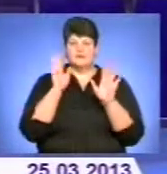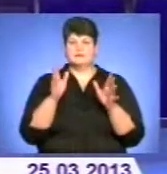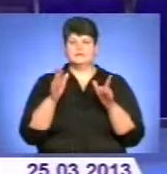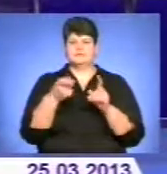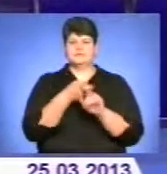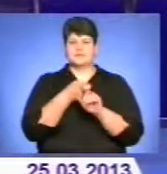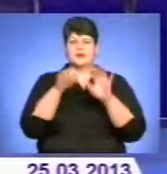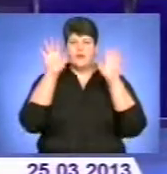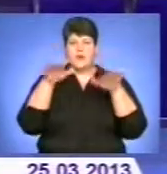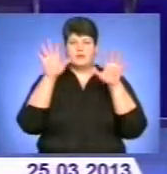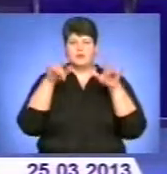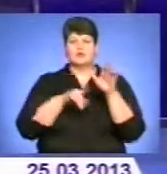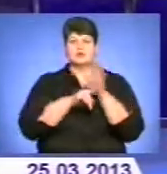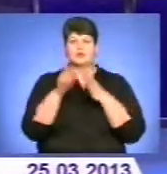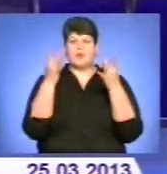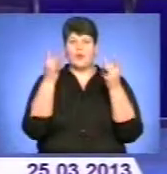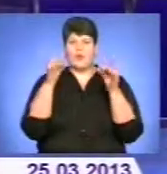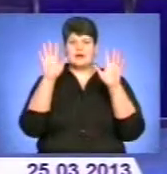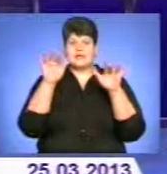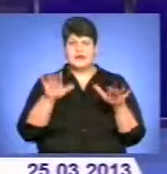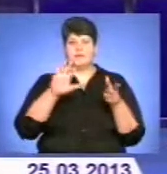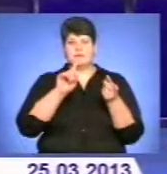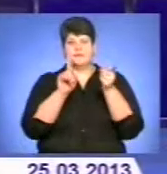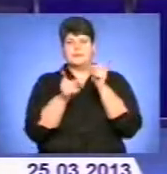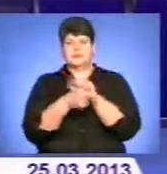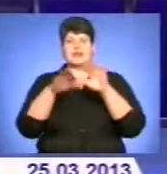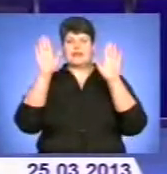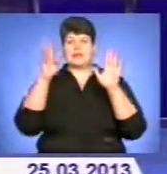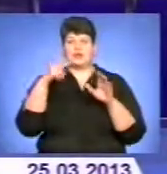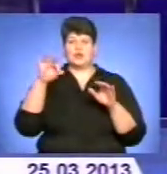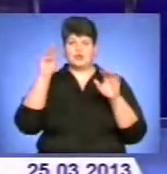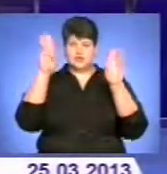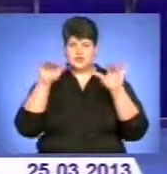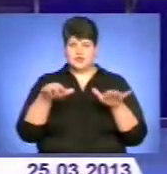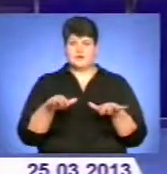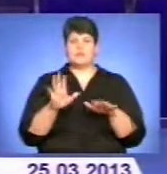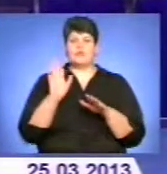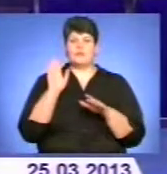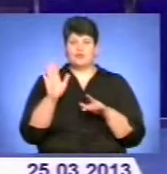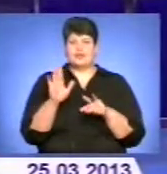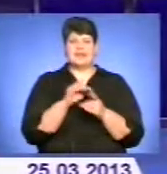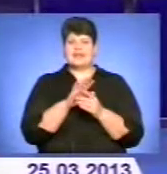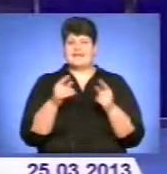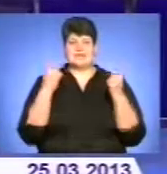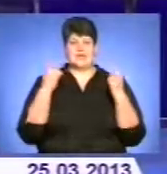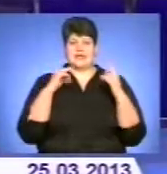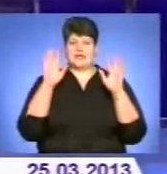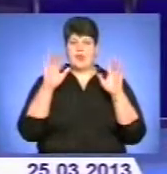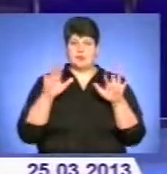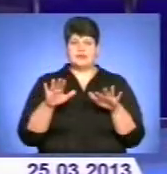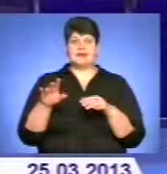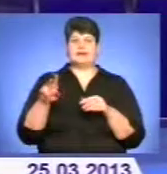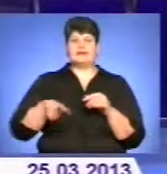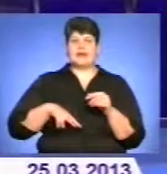Спочатку у вигляді мокрого снігу з переходом у дощ, але кількість цих опадів, сказав він, буде переважно невеликою. Директор